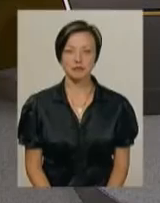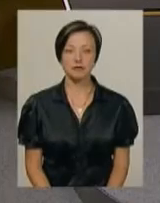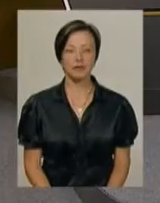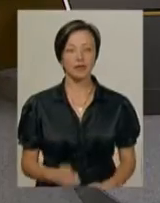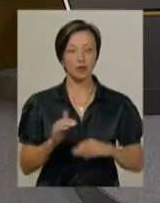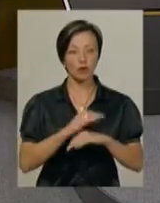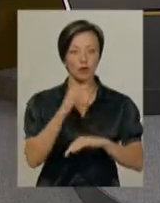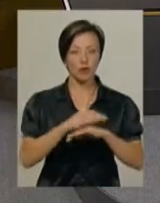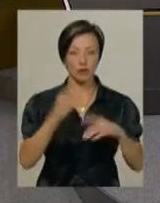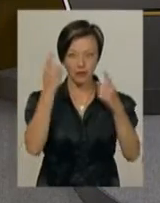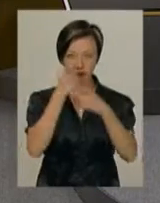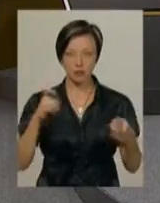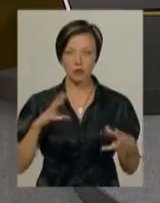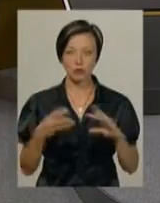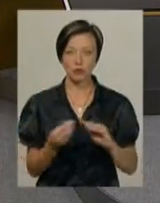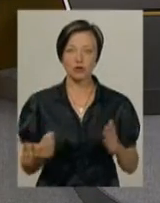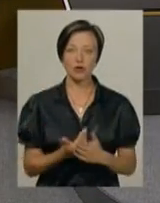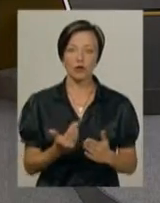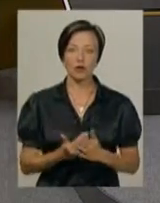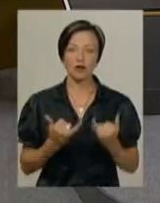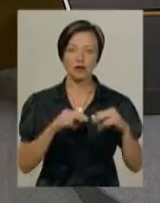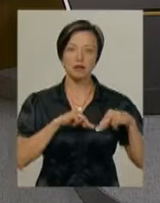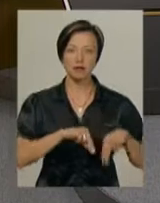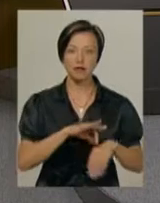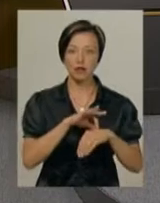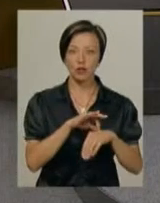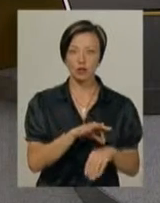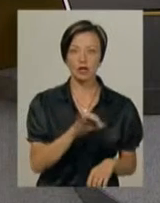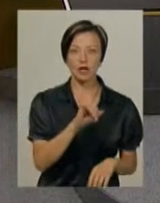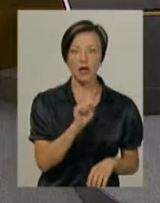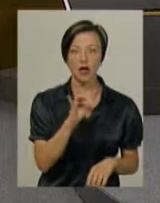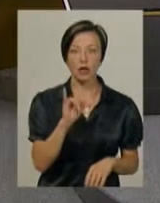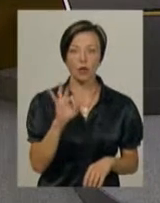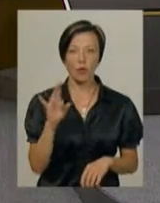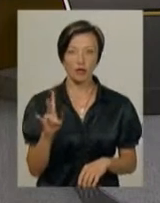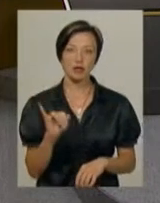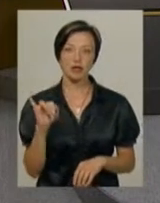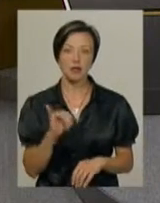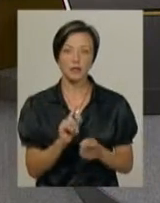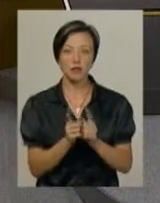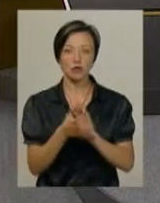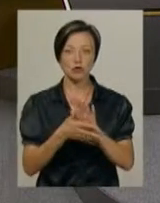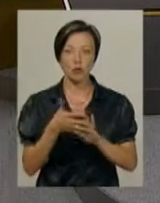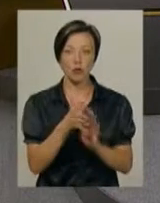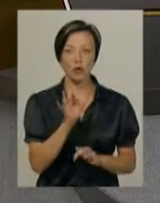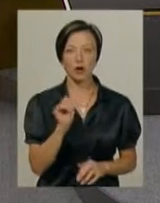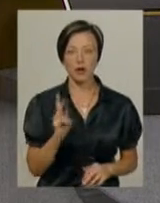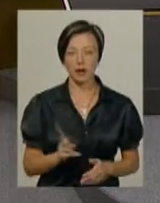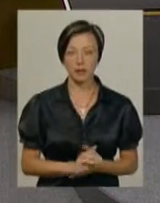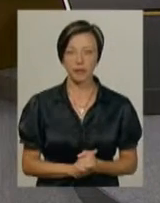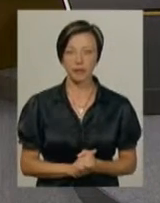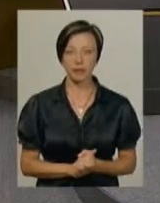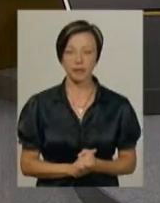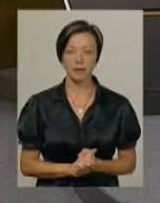Доброго вечора! В ефірі підсумковий випуск новин. У студії працює ведуча Ірина Аріон та перекладач жестової мови Ольга